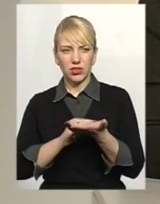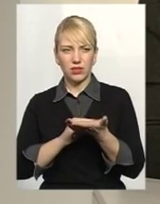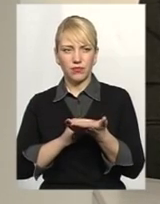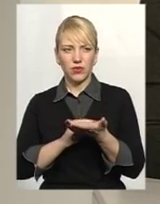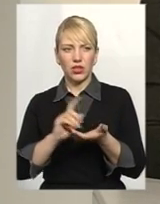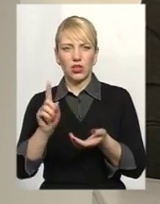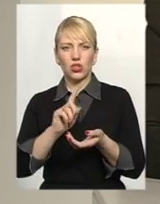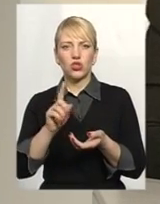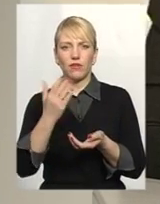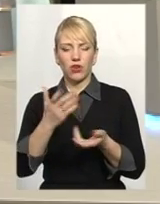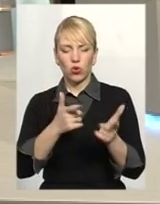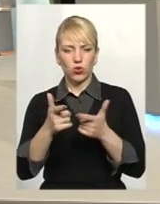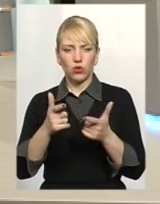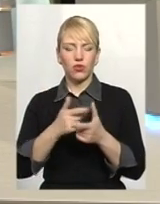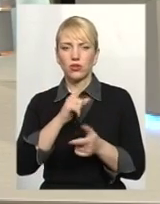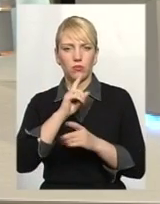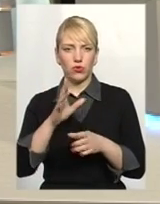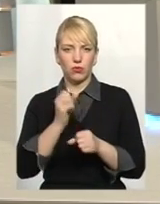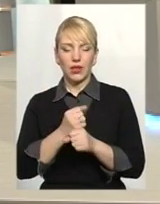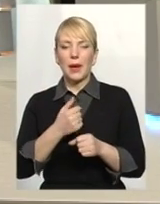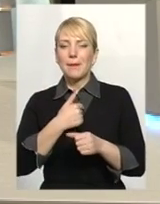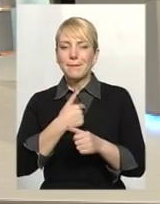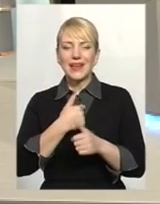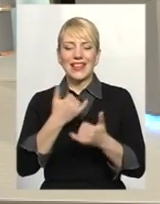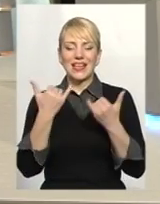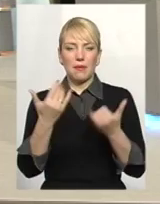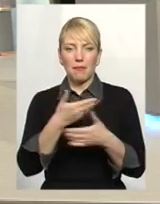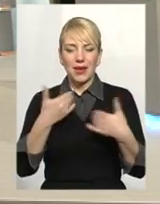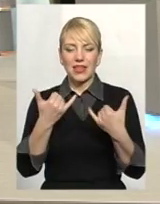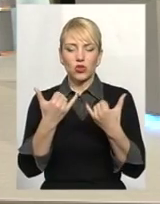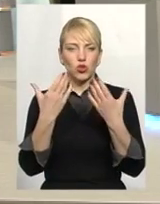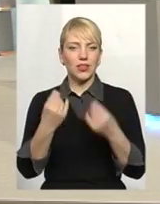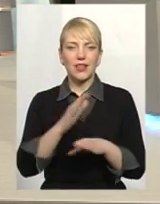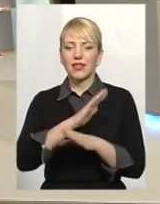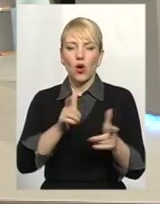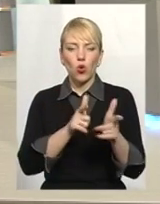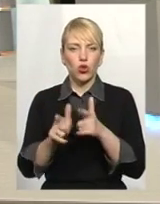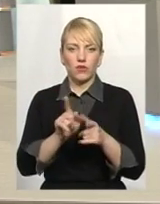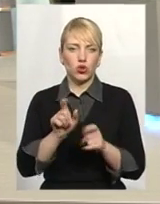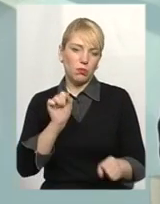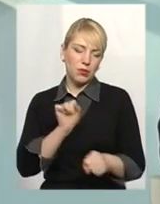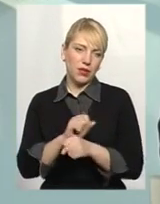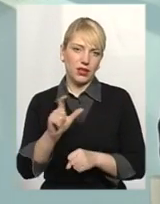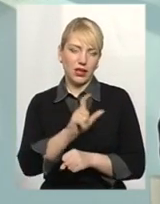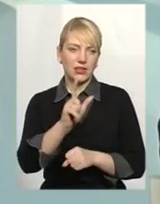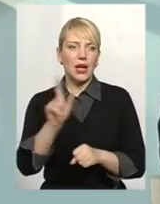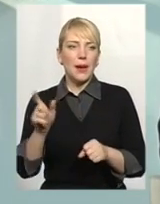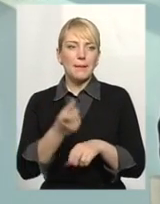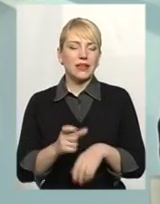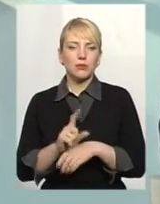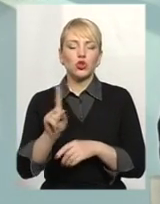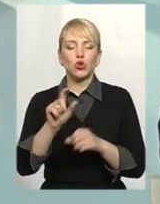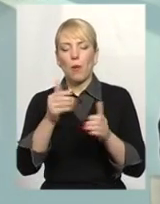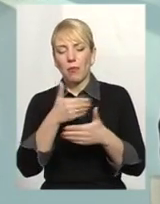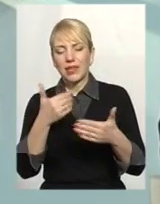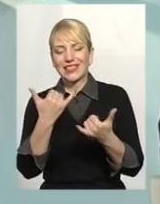готові і що ви не будете робити? Таким чином ми на сьогоднішній день не готові припиняти газопостачання. Максимально, що ми можемо